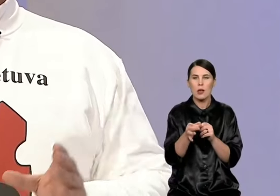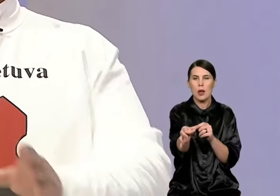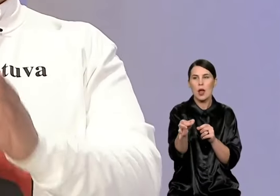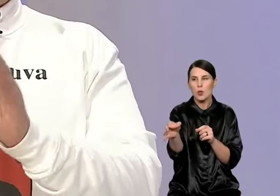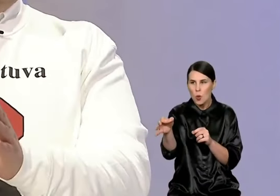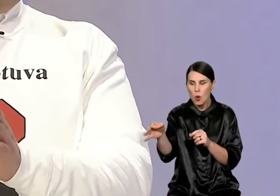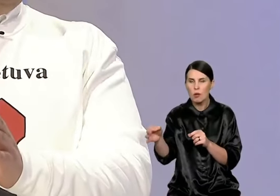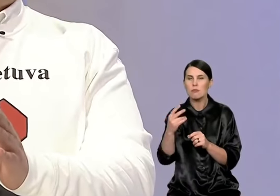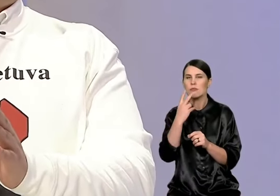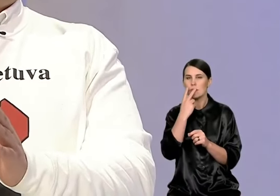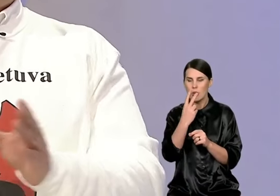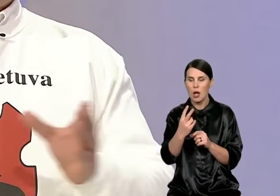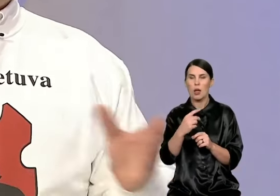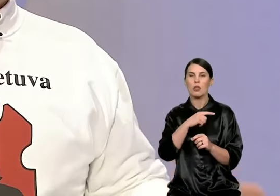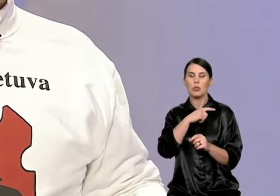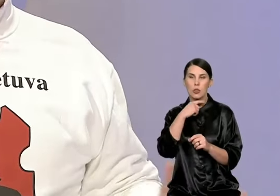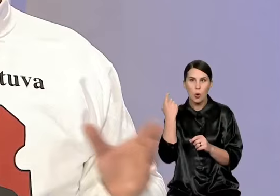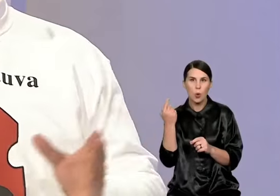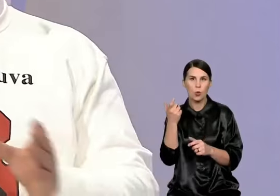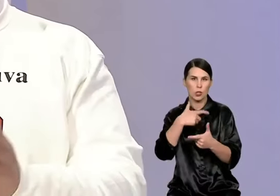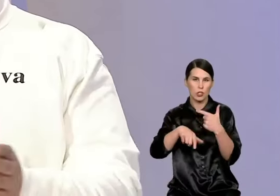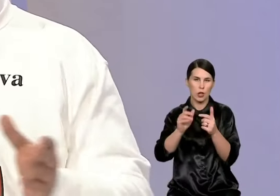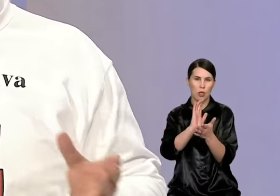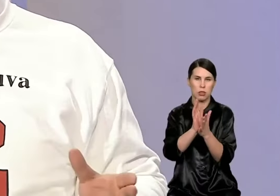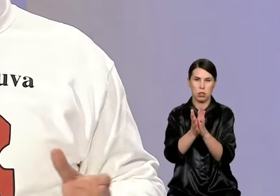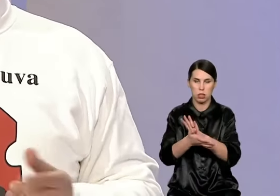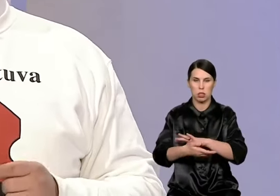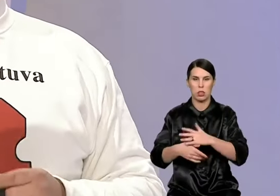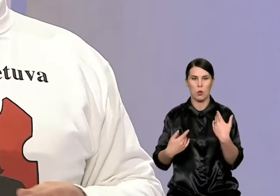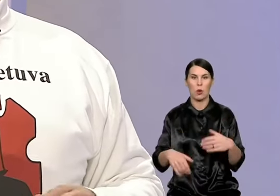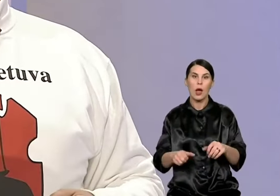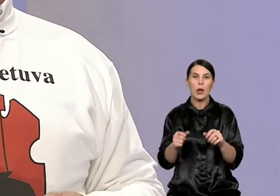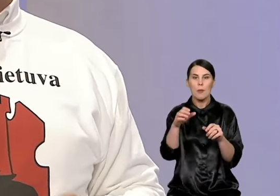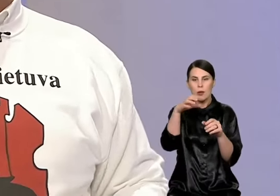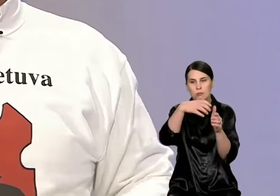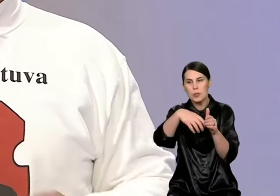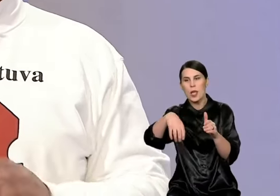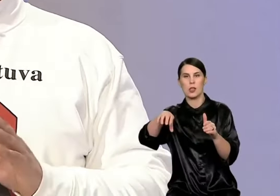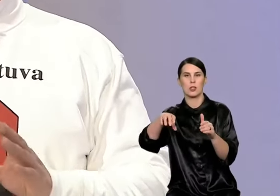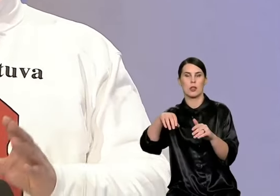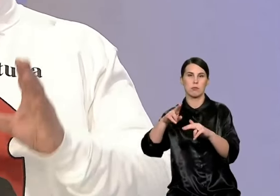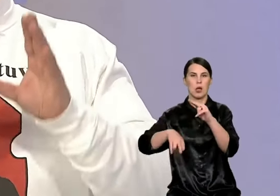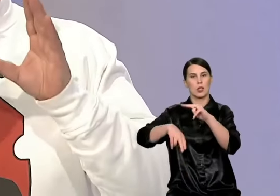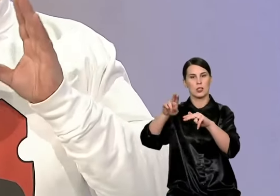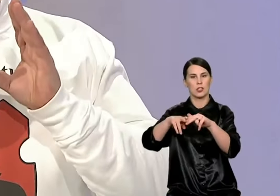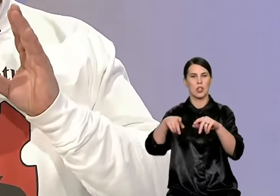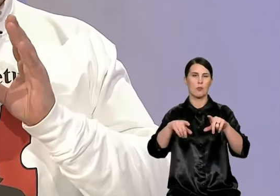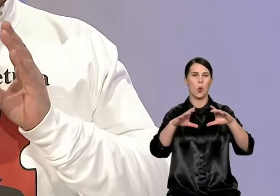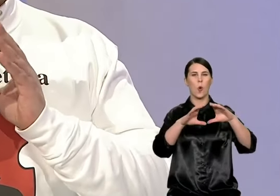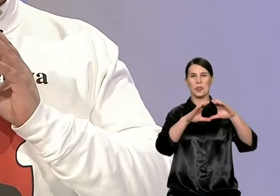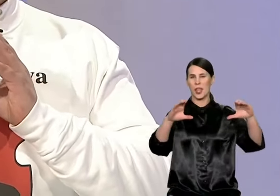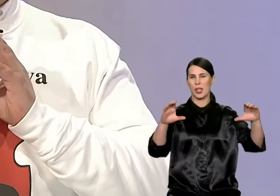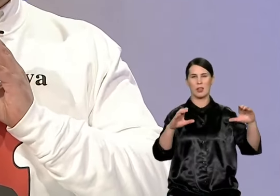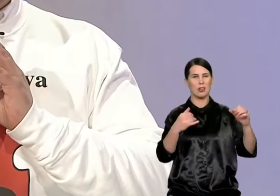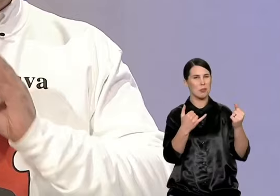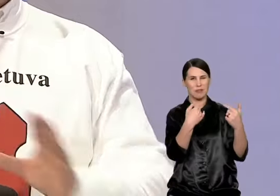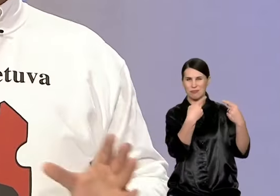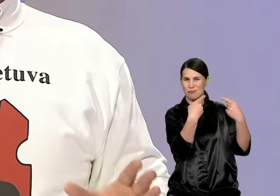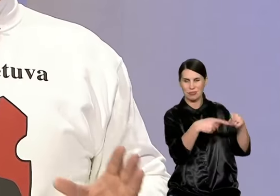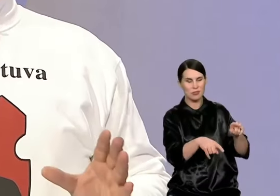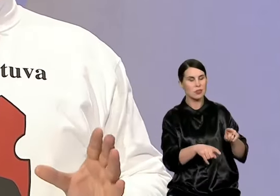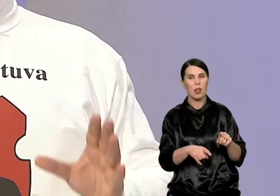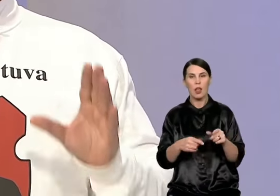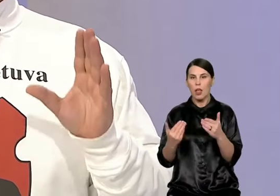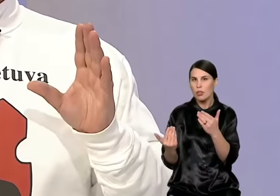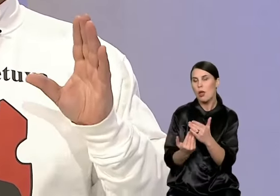perpildyti. Pastatykime priestatus. Prašau, vienas, du, tris pastatome priestatus, ne konteinerius, kaip dabar padaryta. Ir mes jau turime